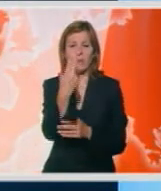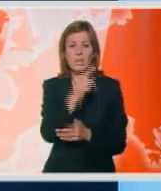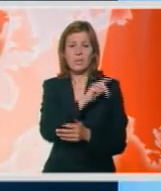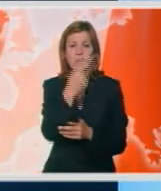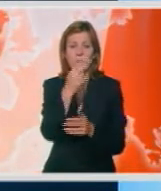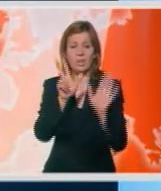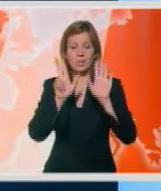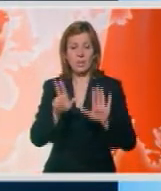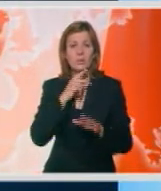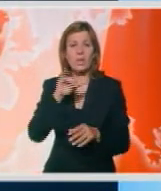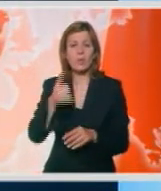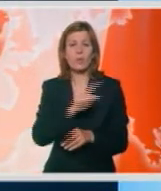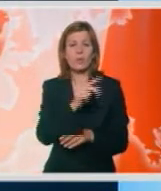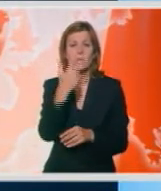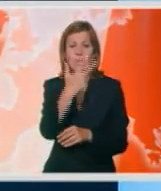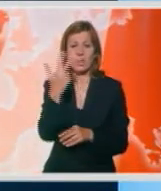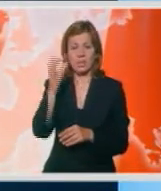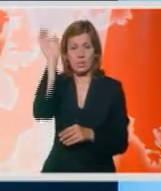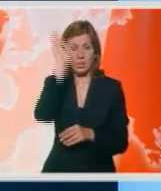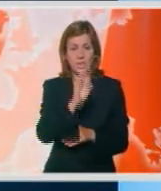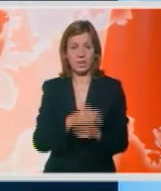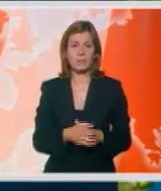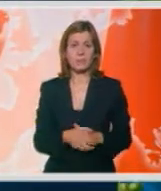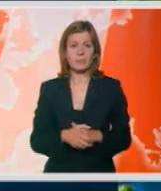do 28 na jugu do 33 stepena.